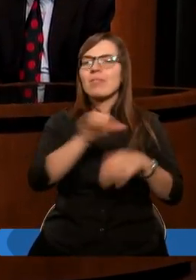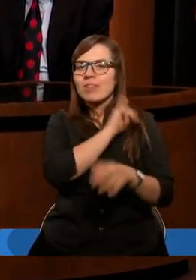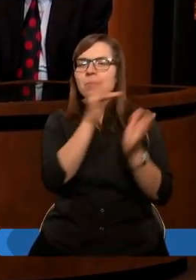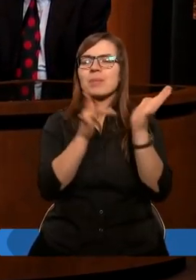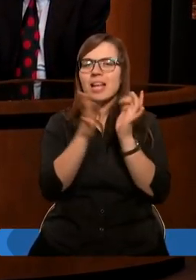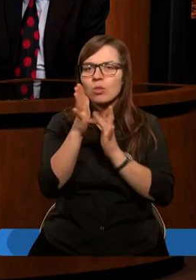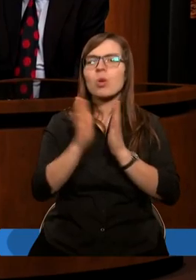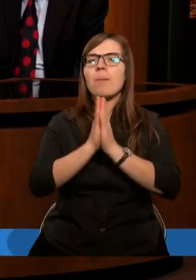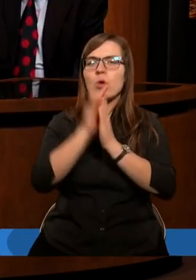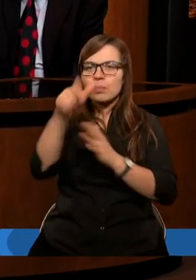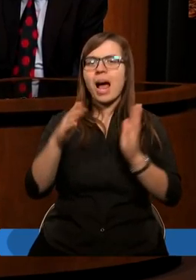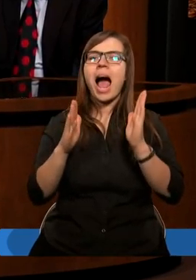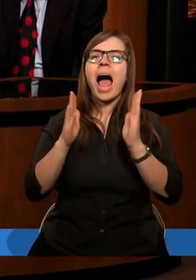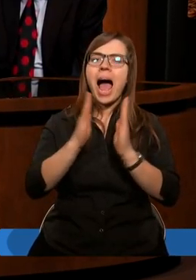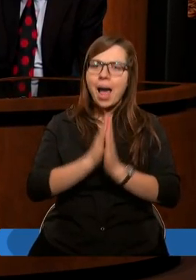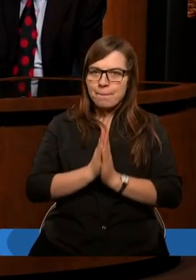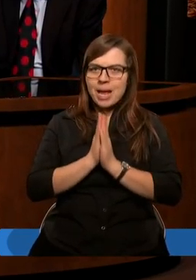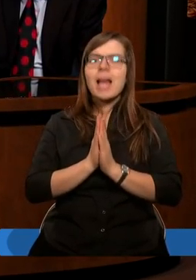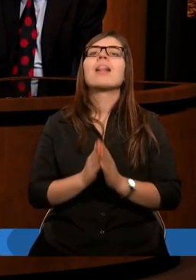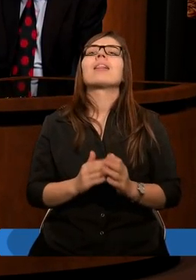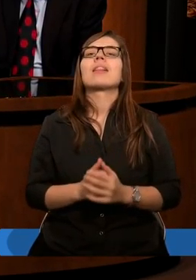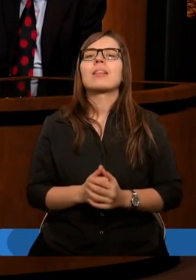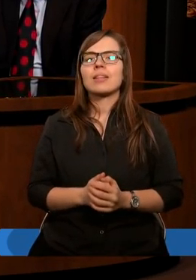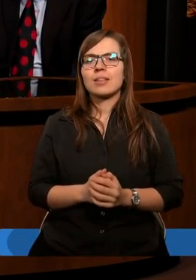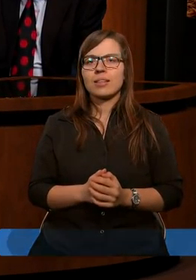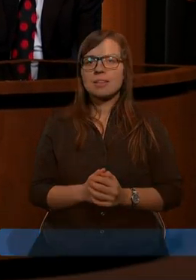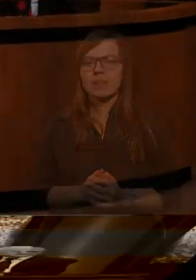imieniu Jezusa o to prosimy. Amen. Amen.